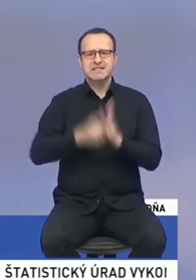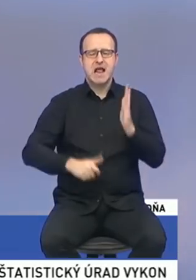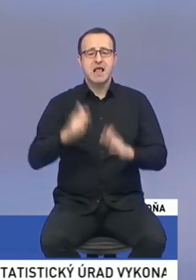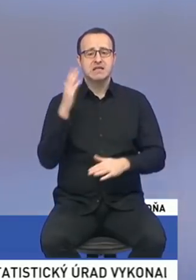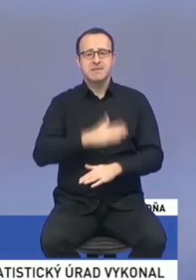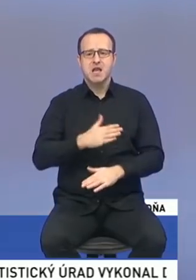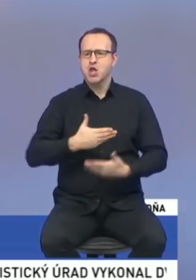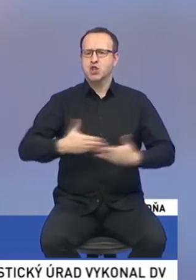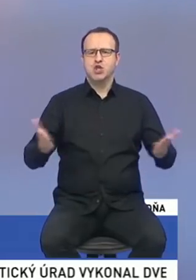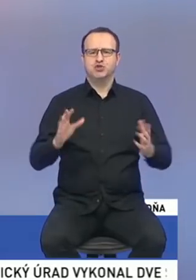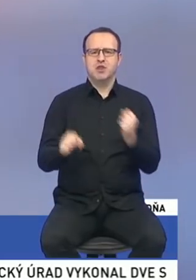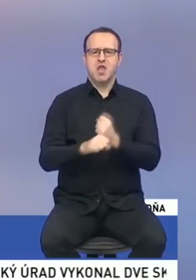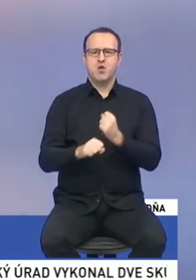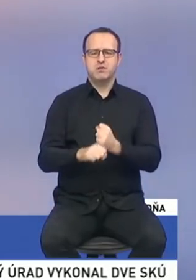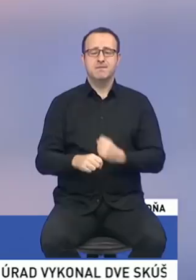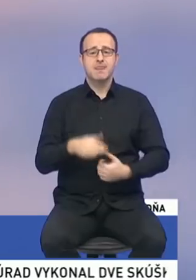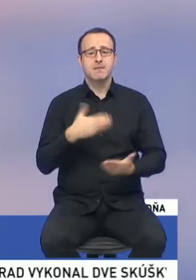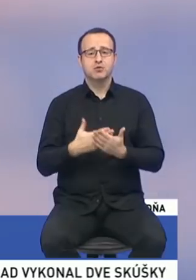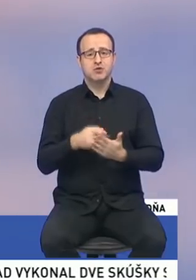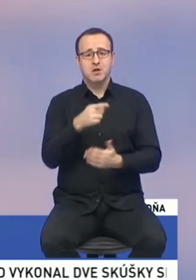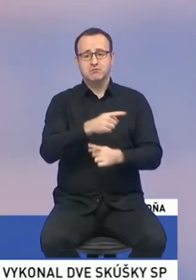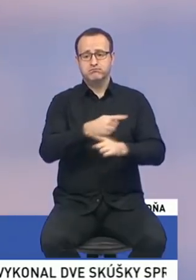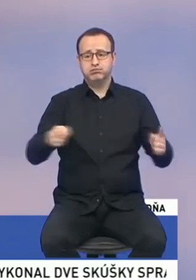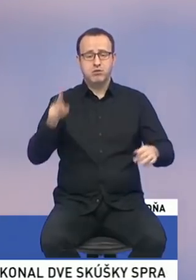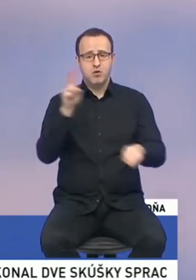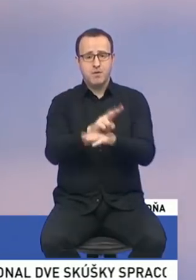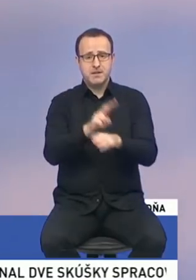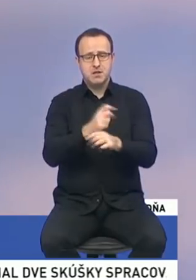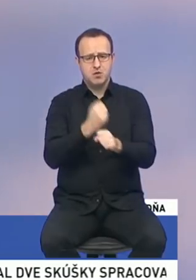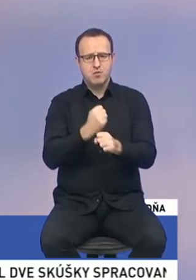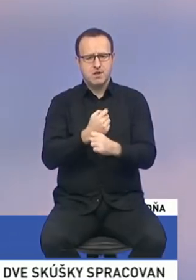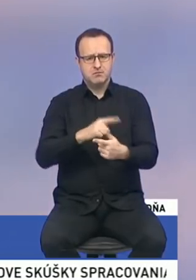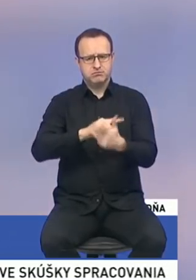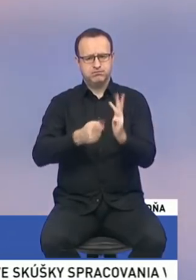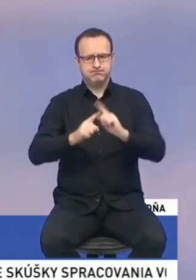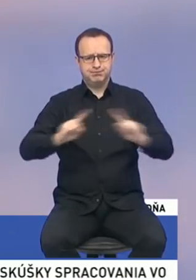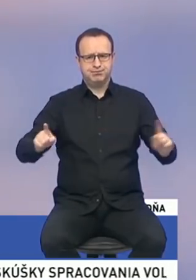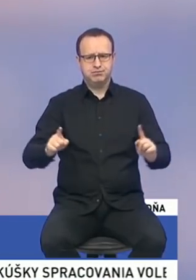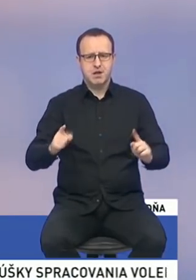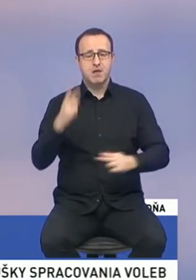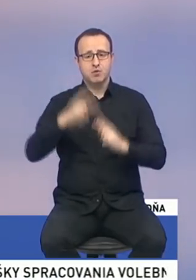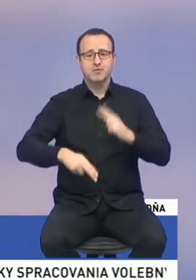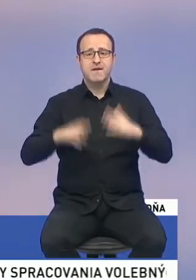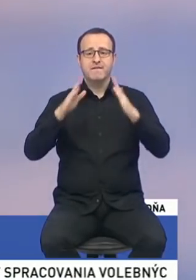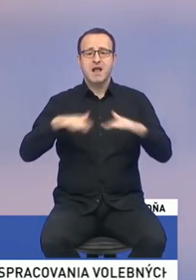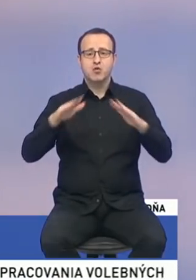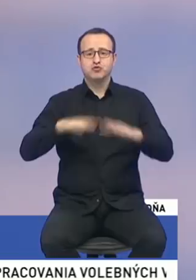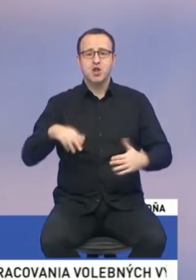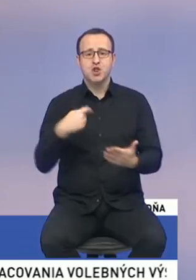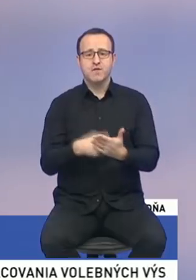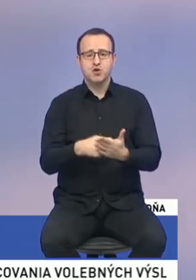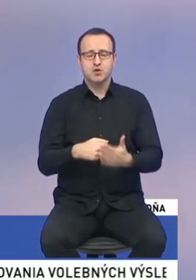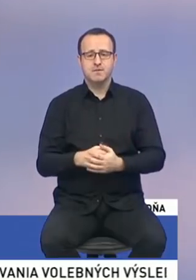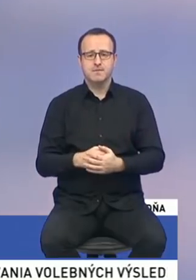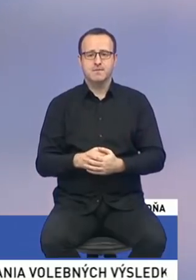tu skutočne nič nerobila, pretože tých opatrení sme robili niekoľko. No a v tom finále je to aj ten Vianočný dôchodok a tam si zase dovolím zareagovať.